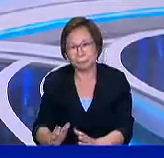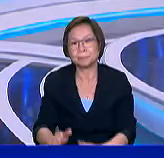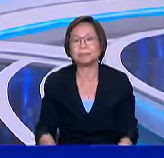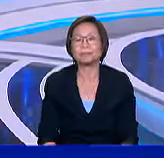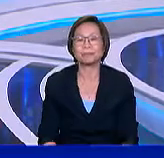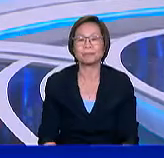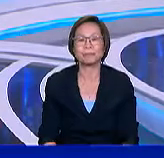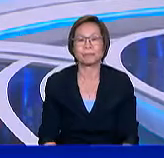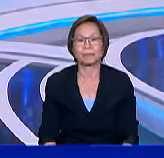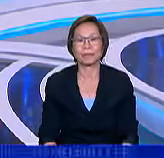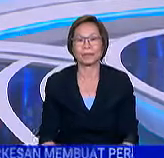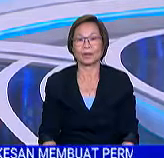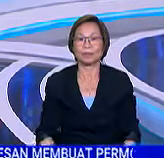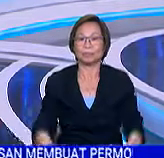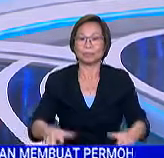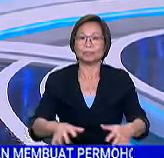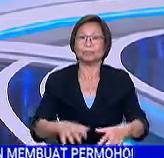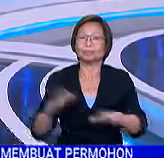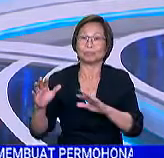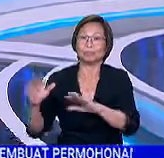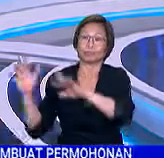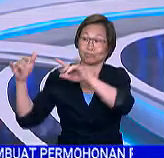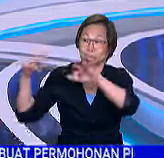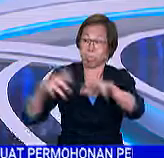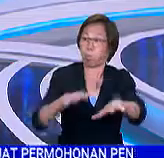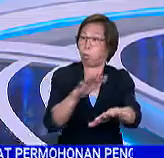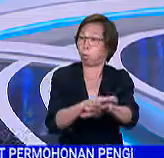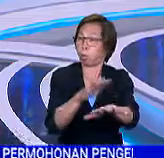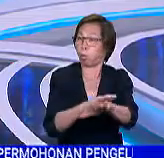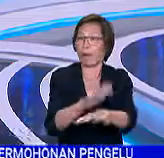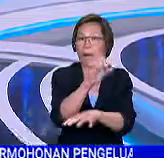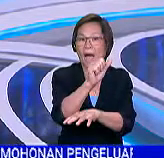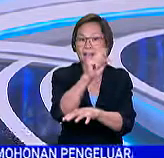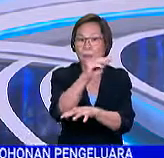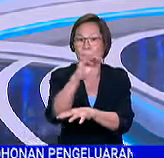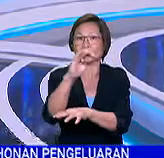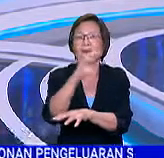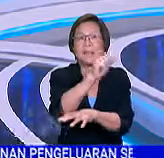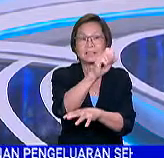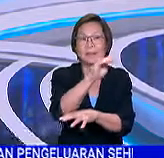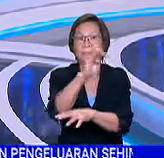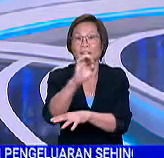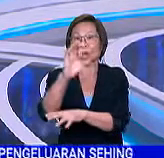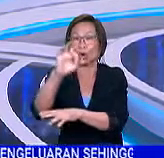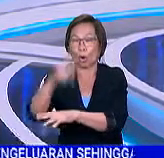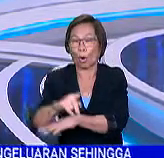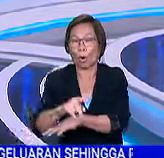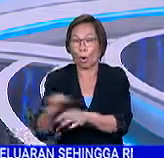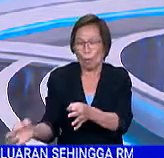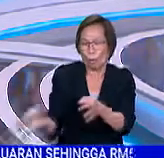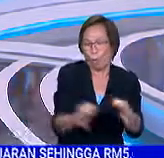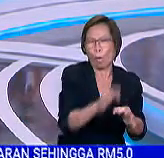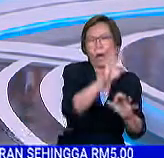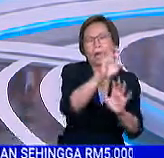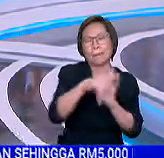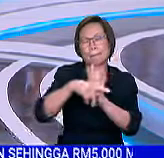Ia berikutan sambutan pengunjung yang amat menggalakkan. SME Corp memutuskan untuk melanjutkan penganjuran e